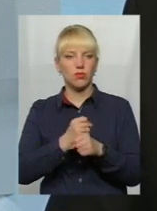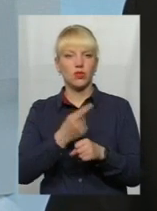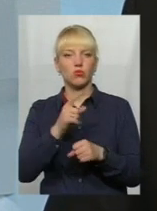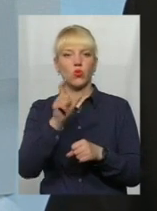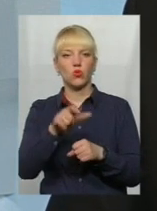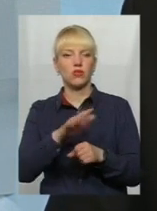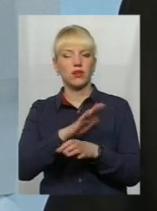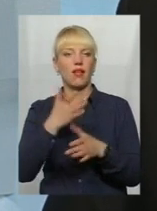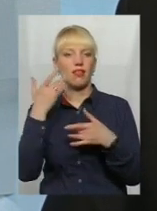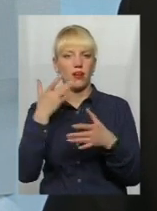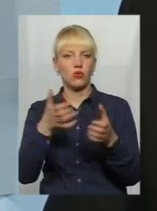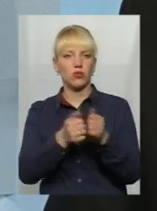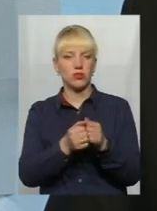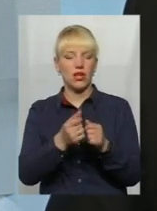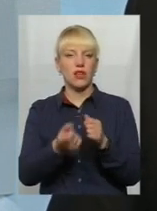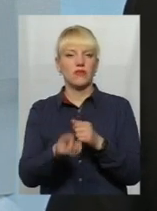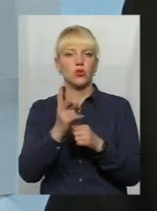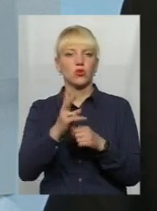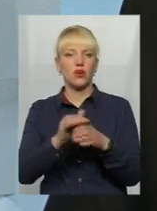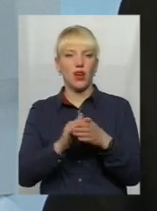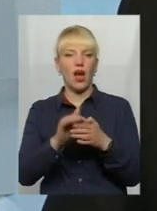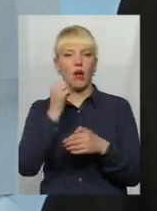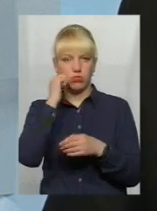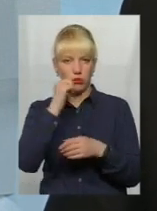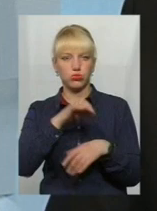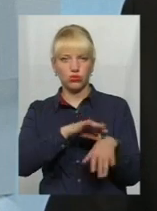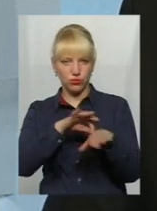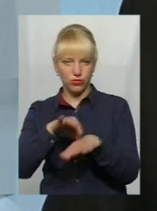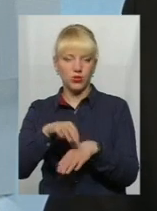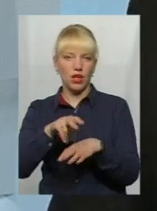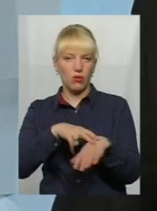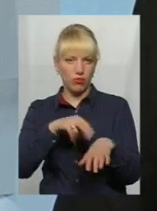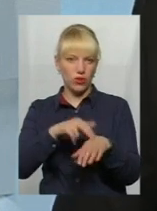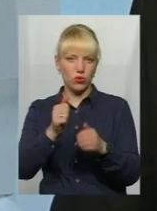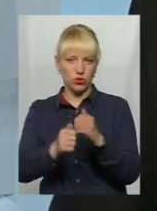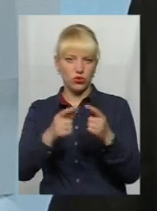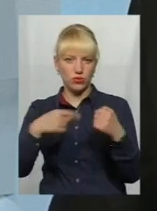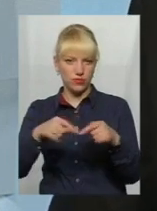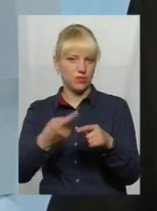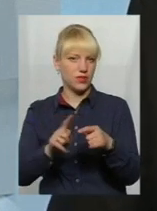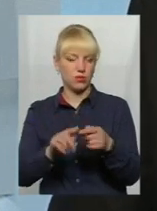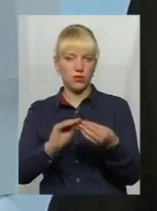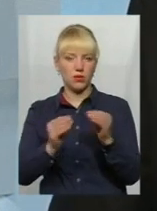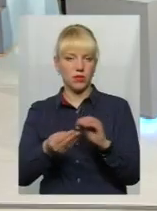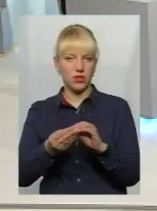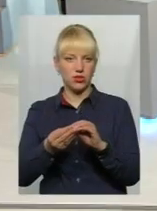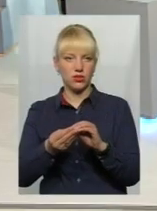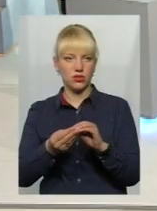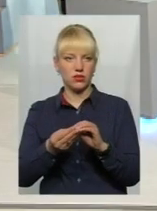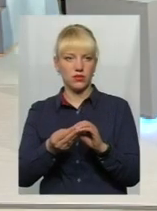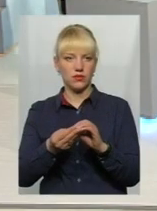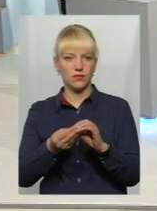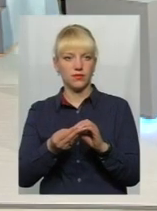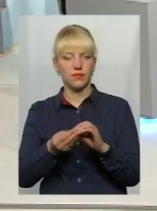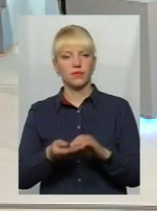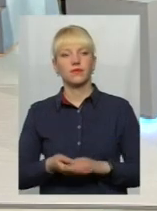просто і знайти, і встановити особу, а тягнути бабушку в райвідділ кожну, яка там стоїть, це теж досить проблематично. На вагалі, не складають